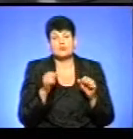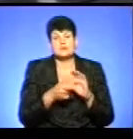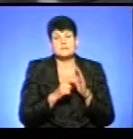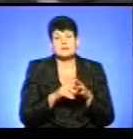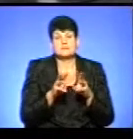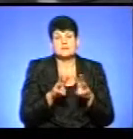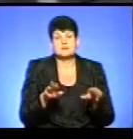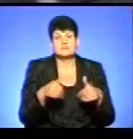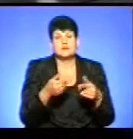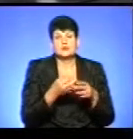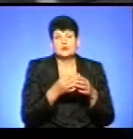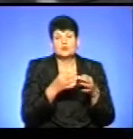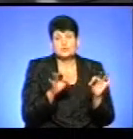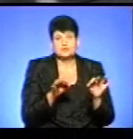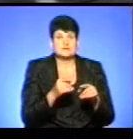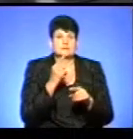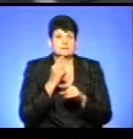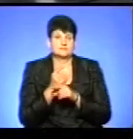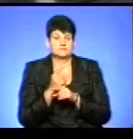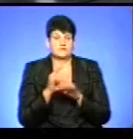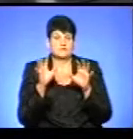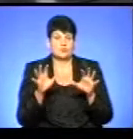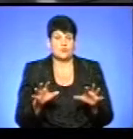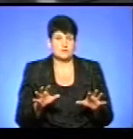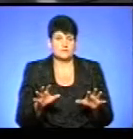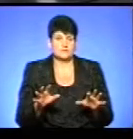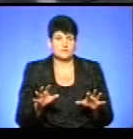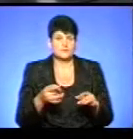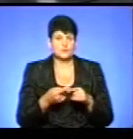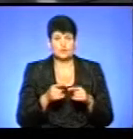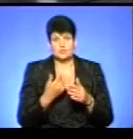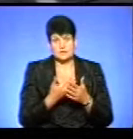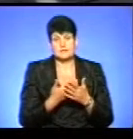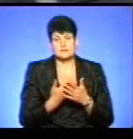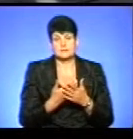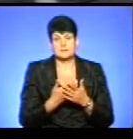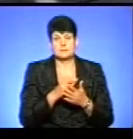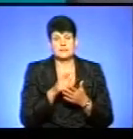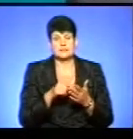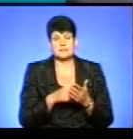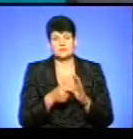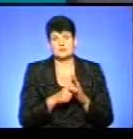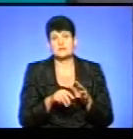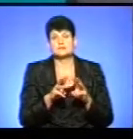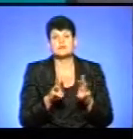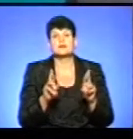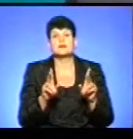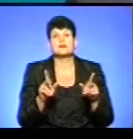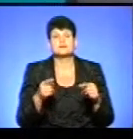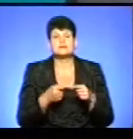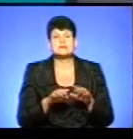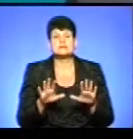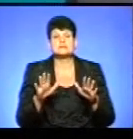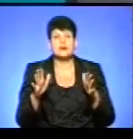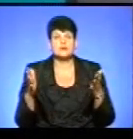дати дозвіл на це, коли це суперечить закону? Це тоді вже питання до, власне, Кабміну, як це сталося,